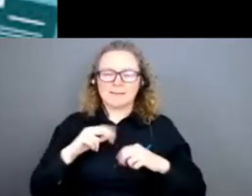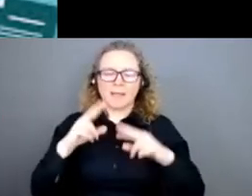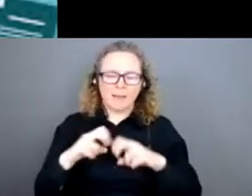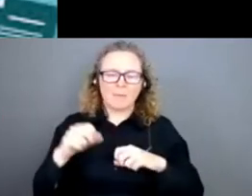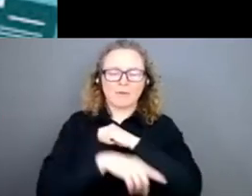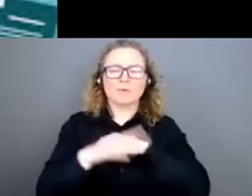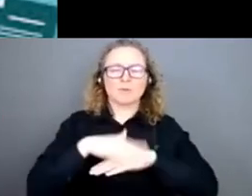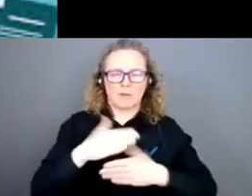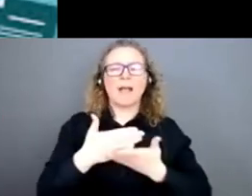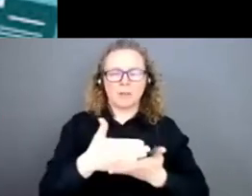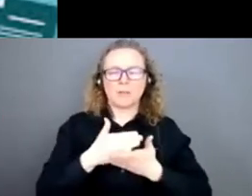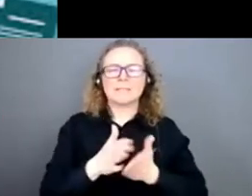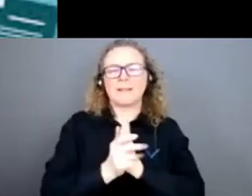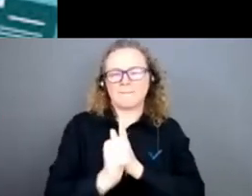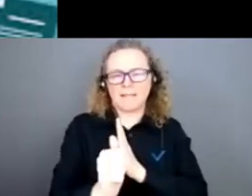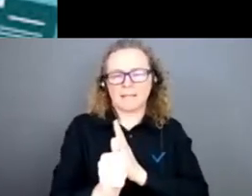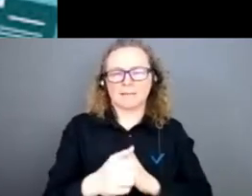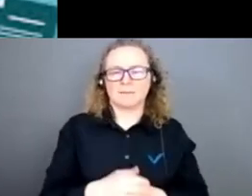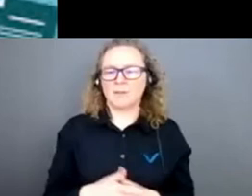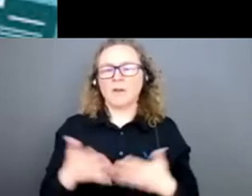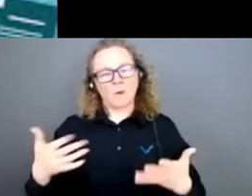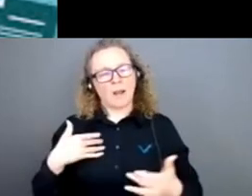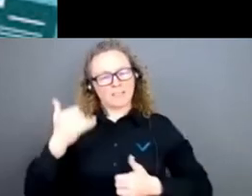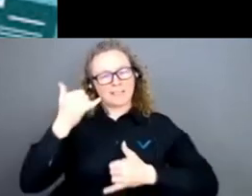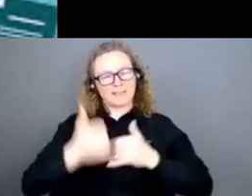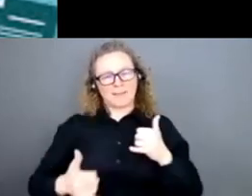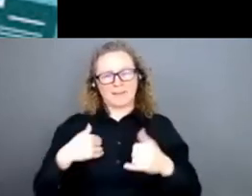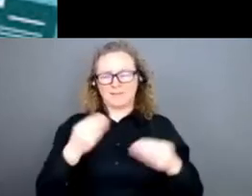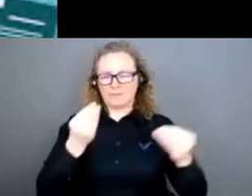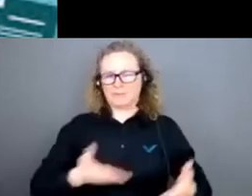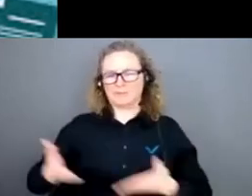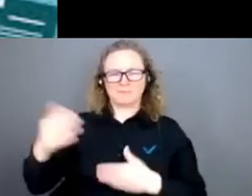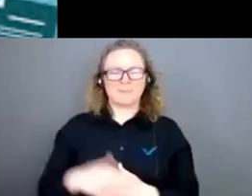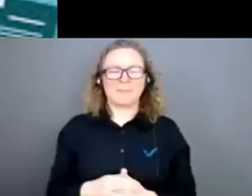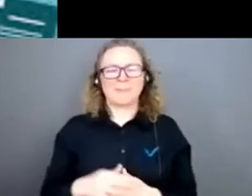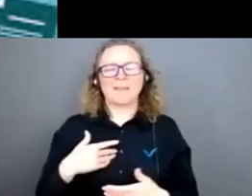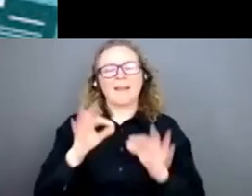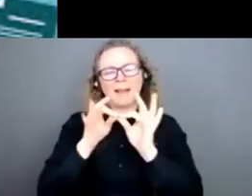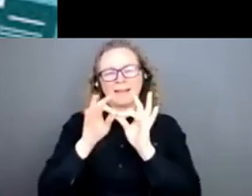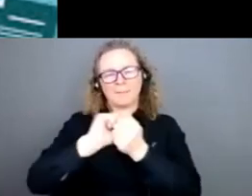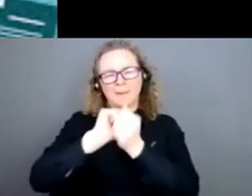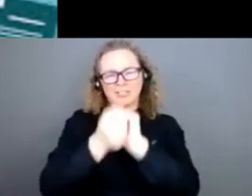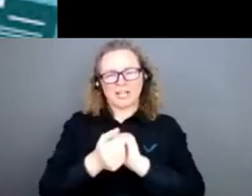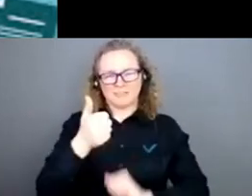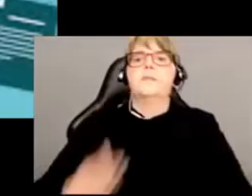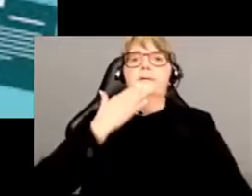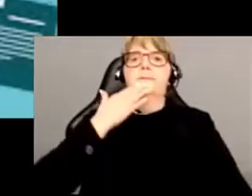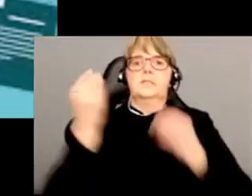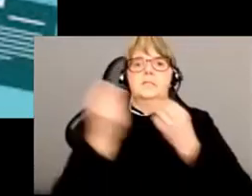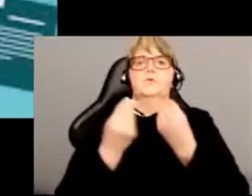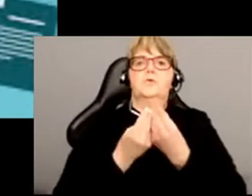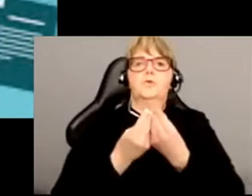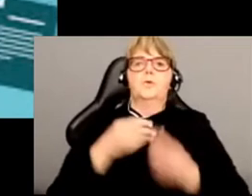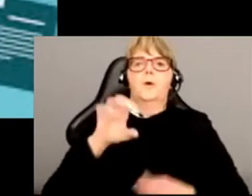Voilà, j'en ai terminé, je laisse la parole à l'intervenant suivant. Merci. Merci beaucoup Estiva,